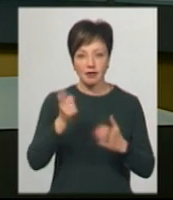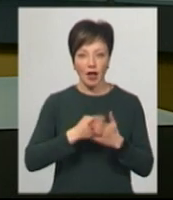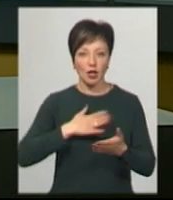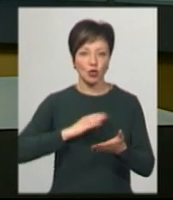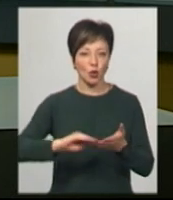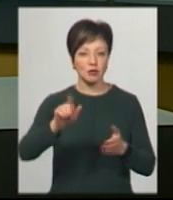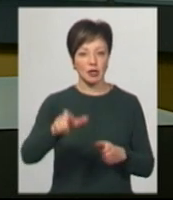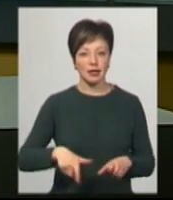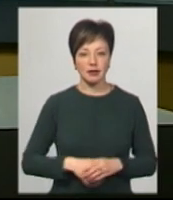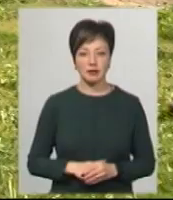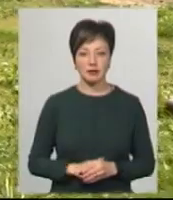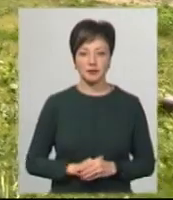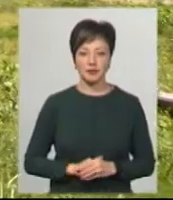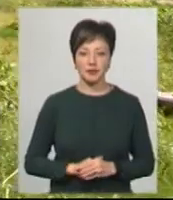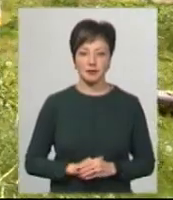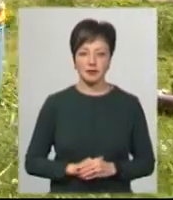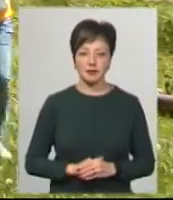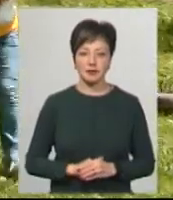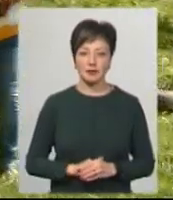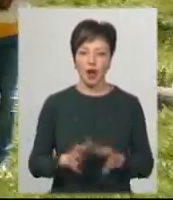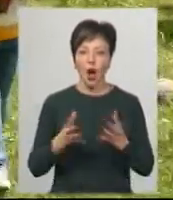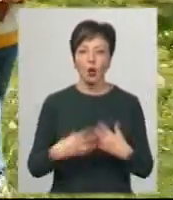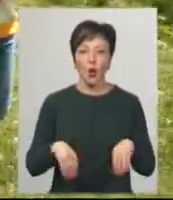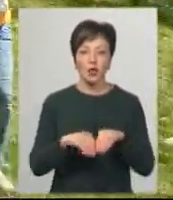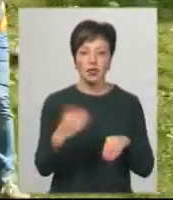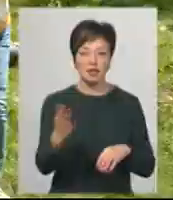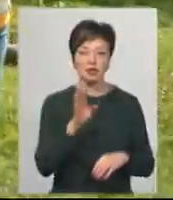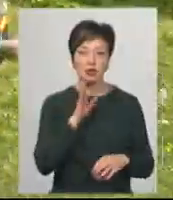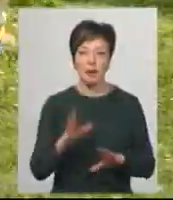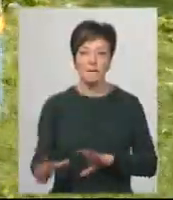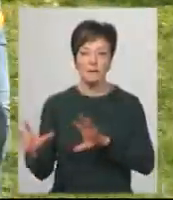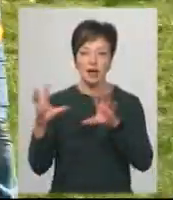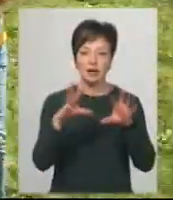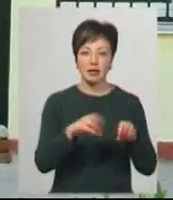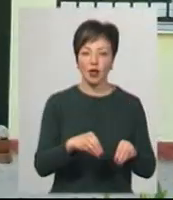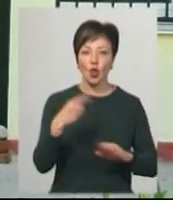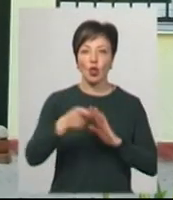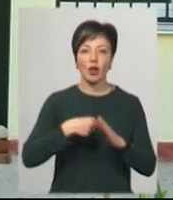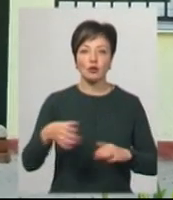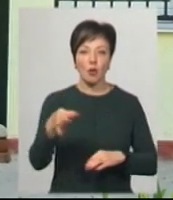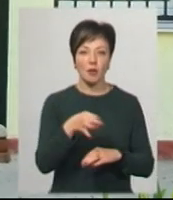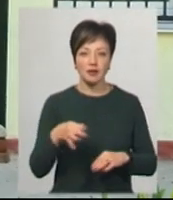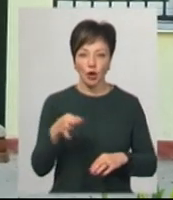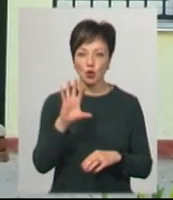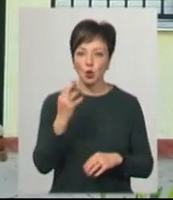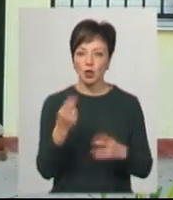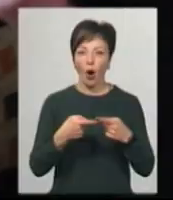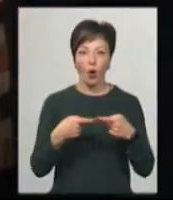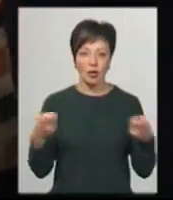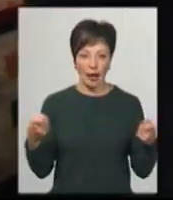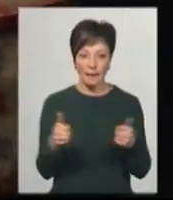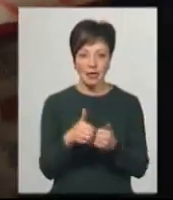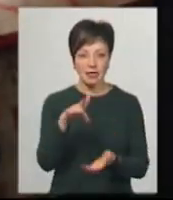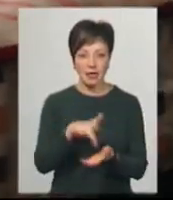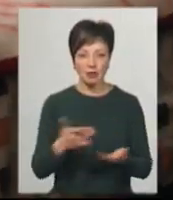Тетяна Ворожцова. Родина Світлани Паринової приїхала з Горбульки, що на Донеччині. В соціальному готелі і облаштованому при центрі